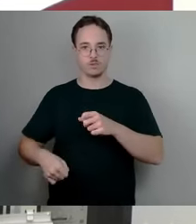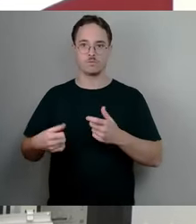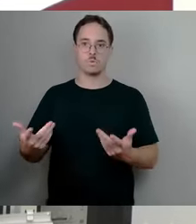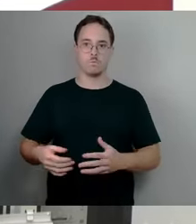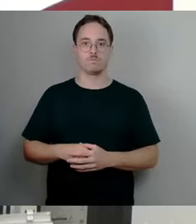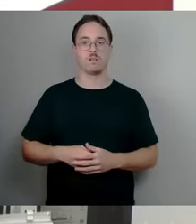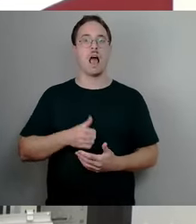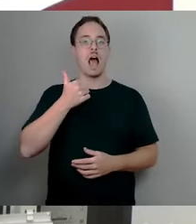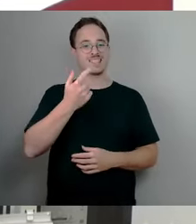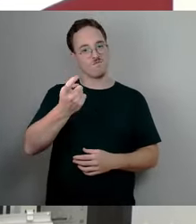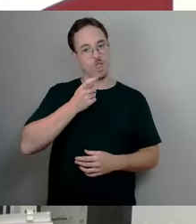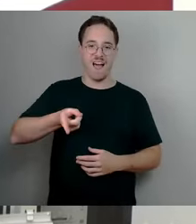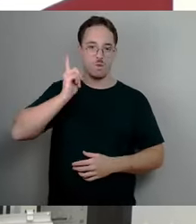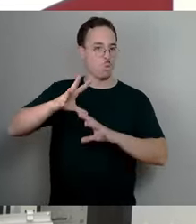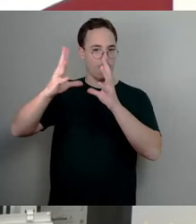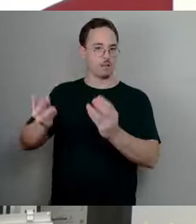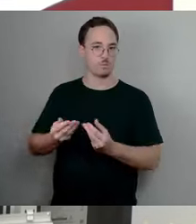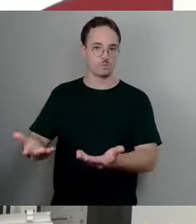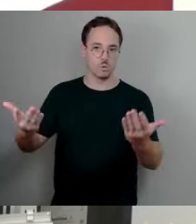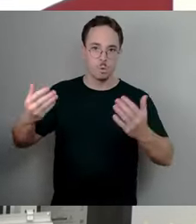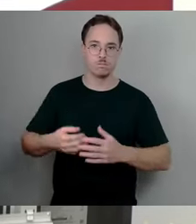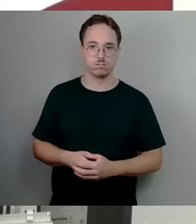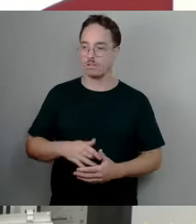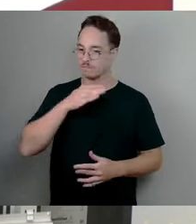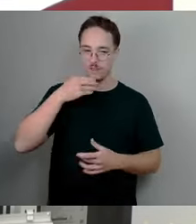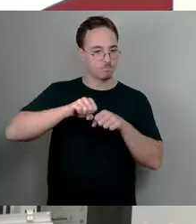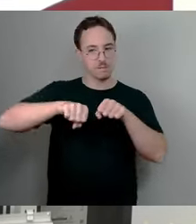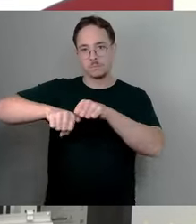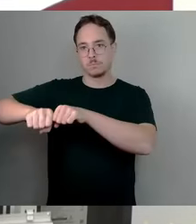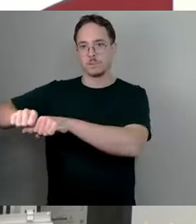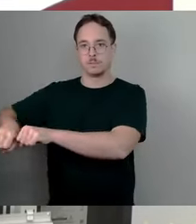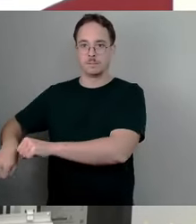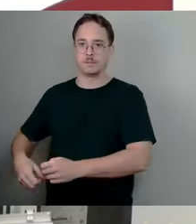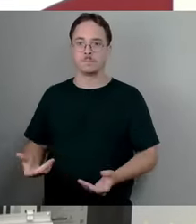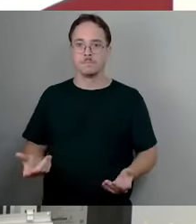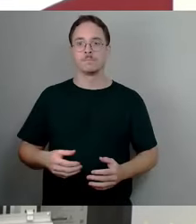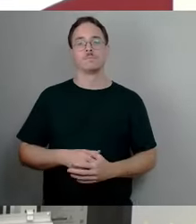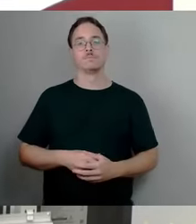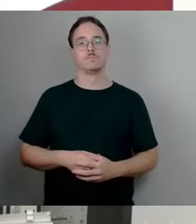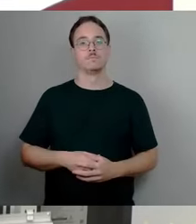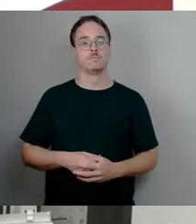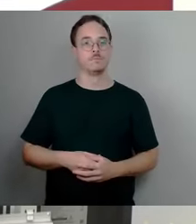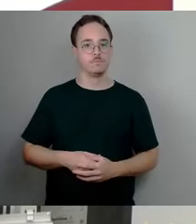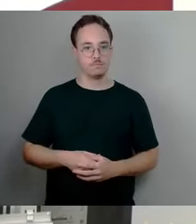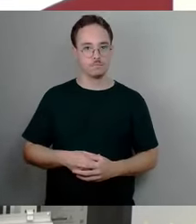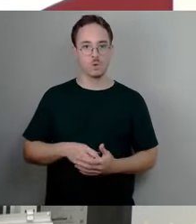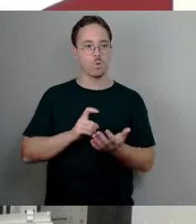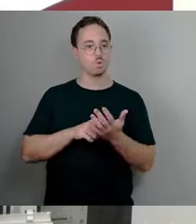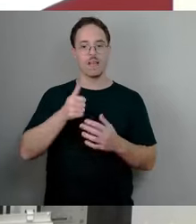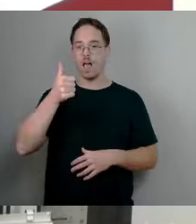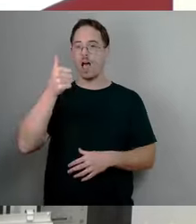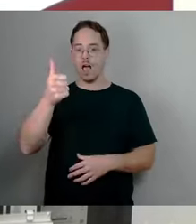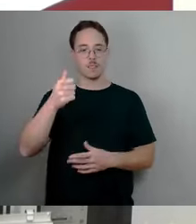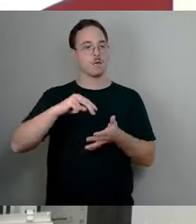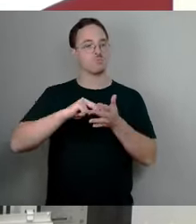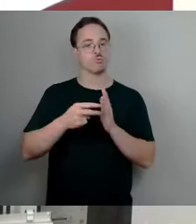Eins von hunderten. Und zwar auch deswegen, weil wir ein politisches Versprechen ganz für ganz heilig erklären. Wir haben das